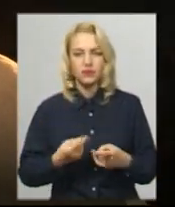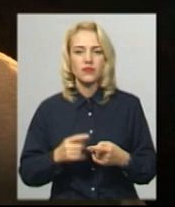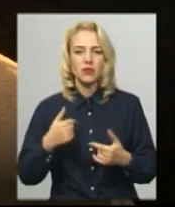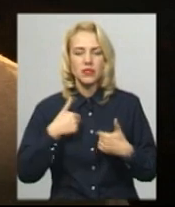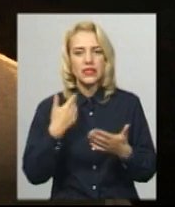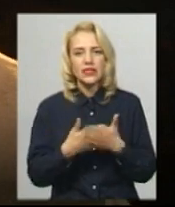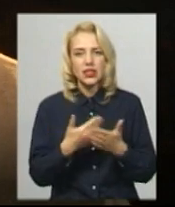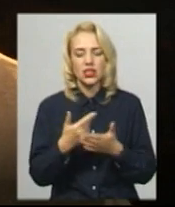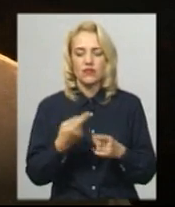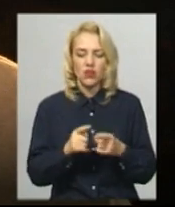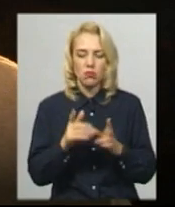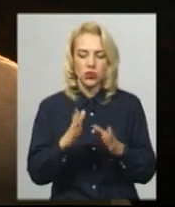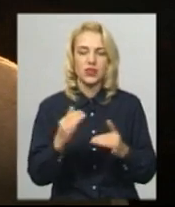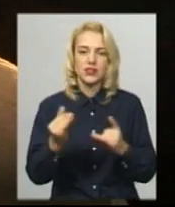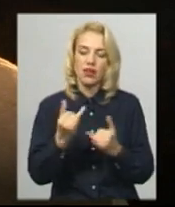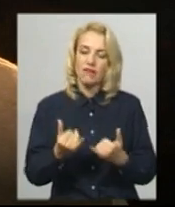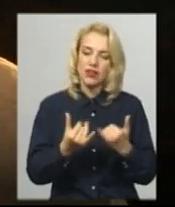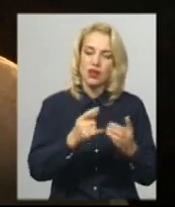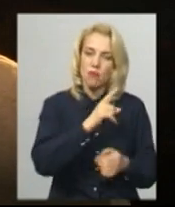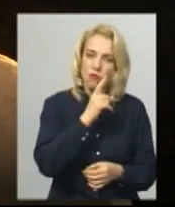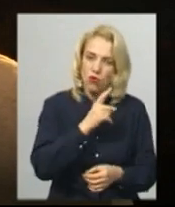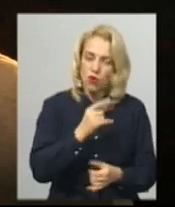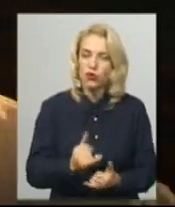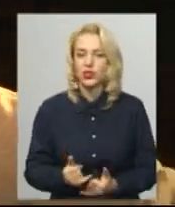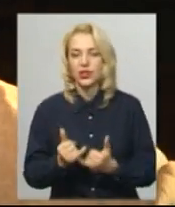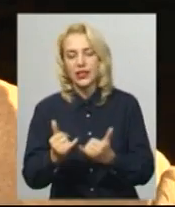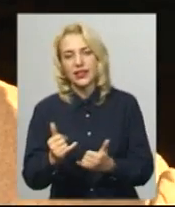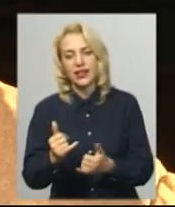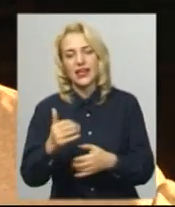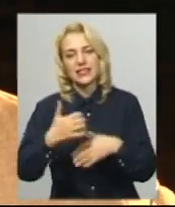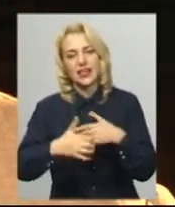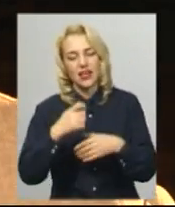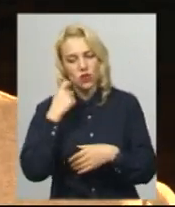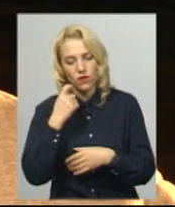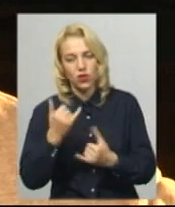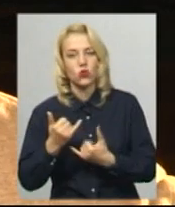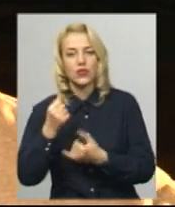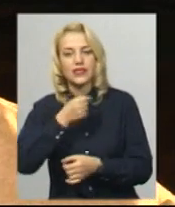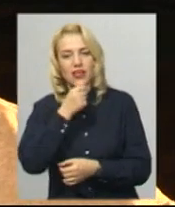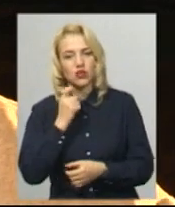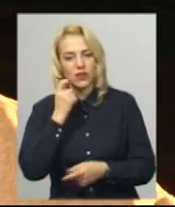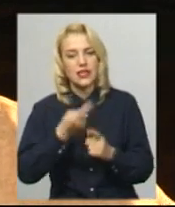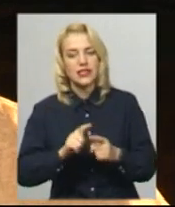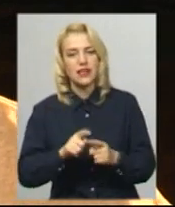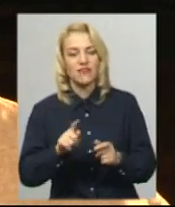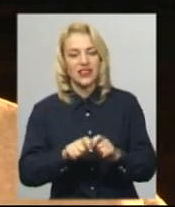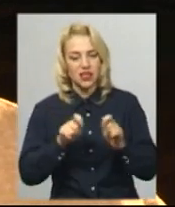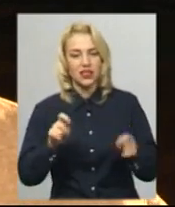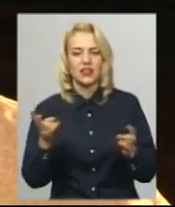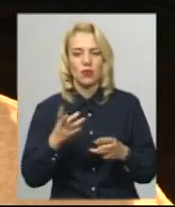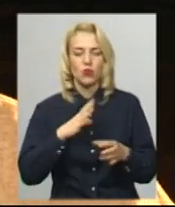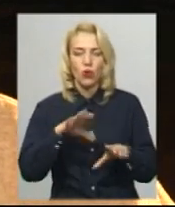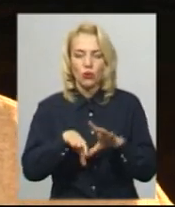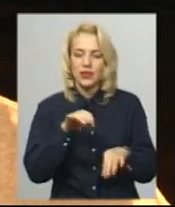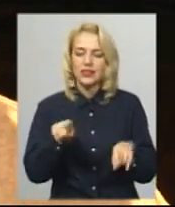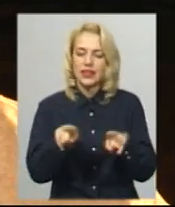цікава як і молоді, так і середньому, і старшому віку. Так як це відкриття, було важливо обрати такий матеріал,